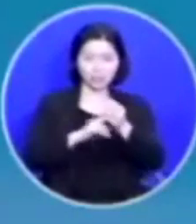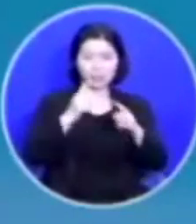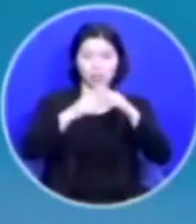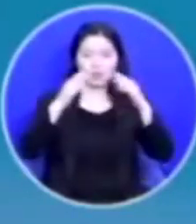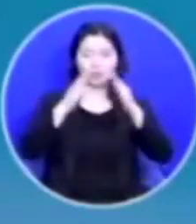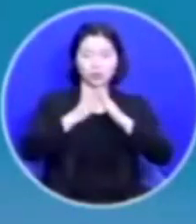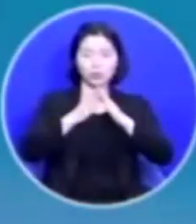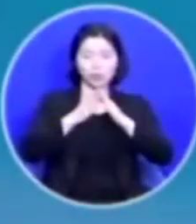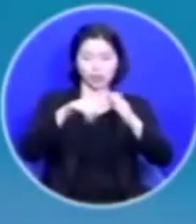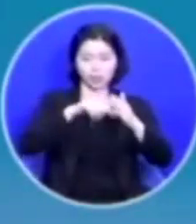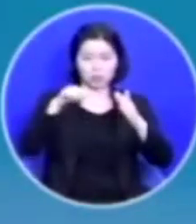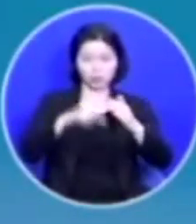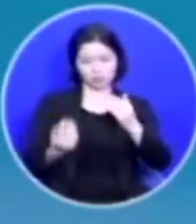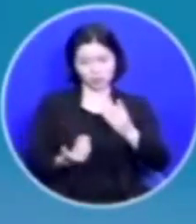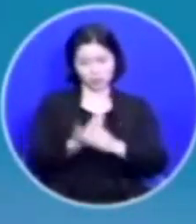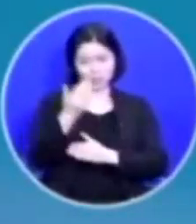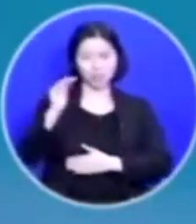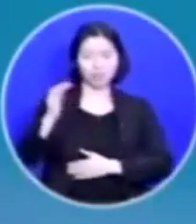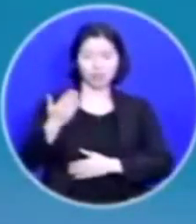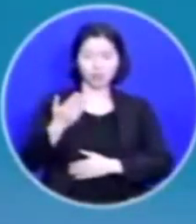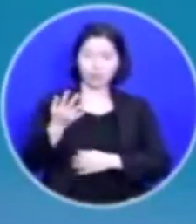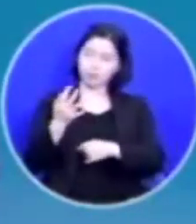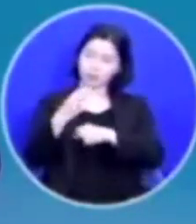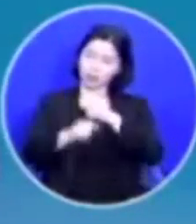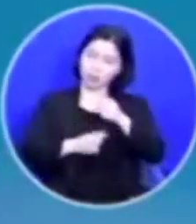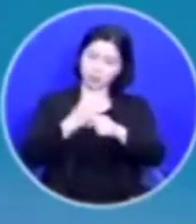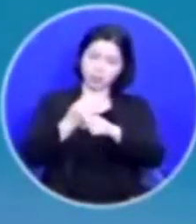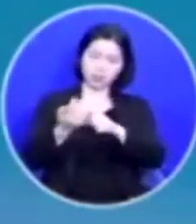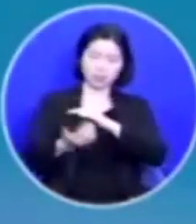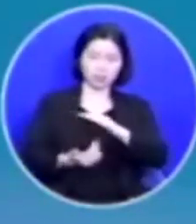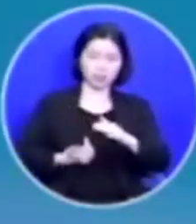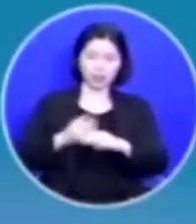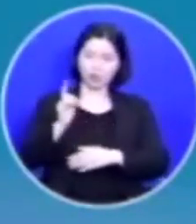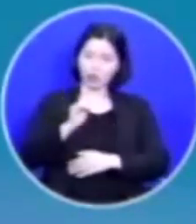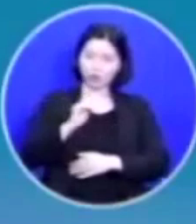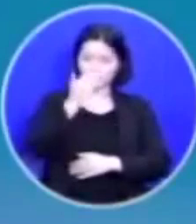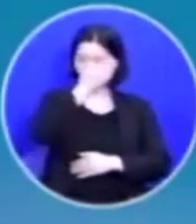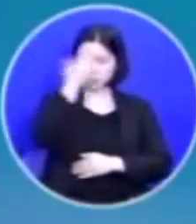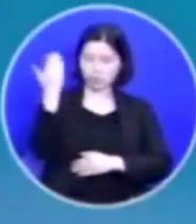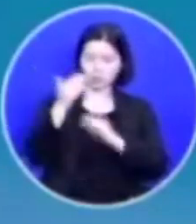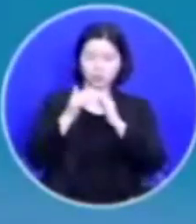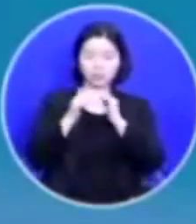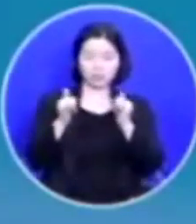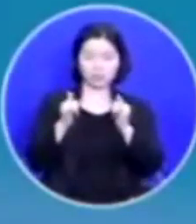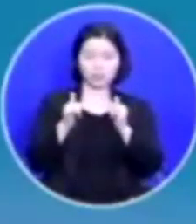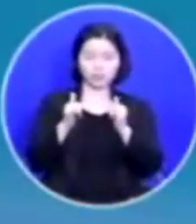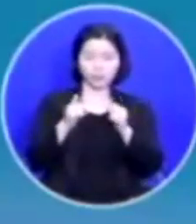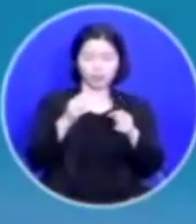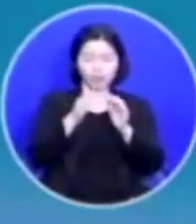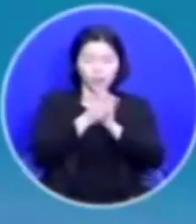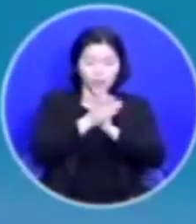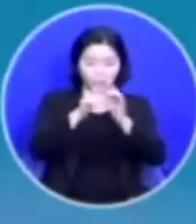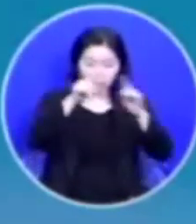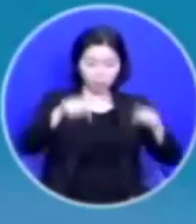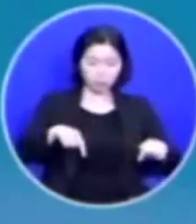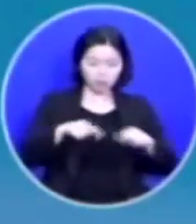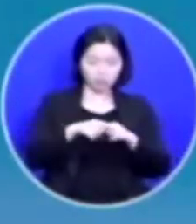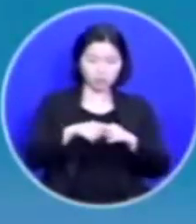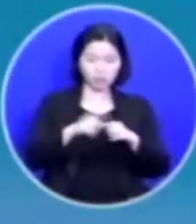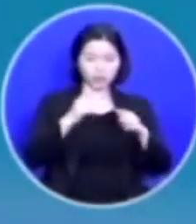일어나는 것입니다 몇 년 전에 젊은이 교회의 한 청년이 기도 편지를 교인들에게 돌렸습니다